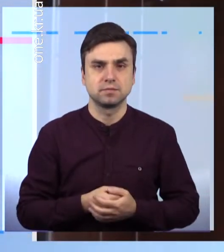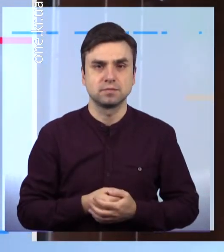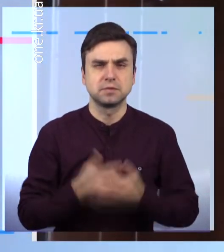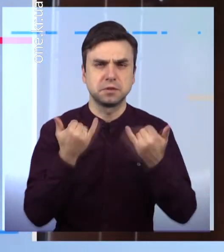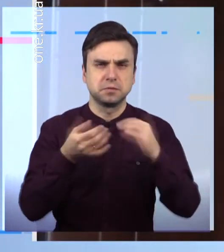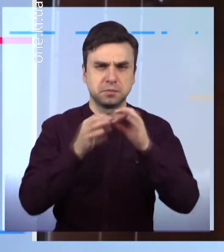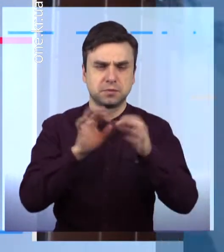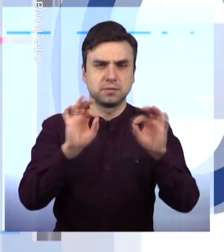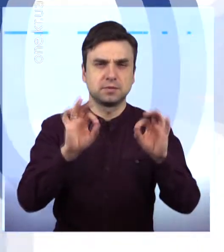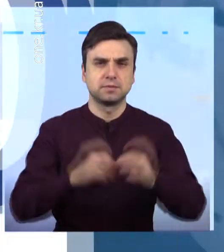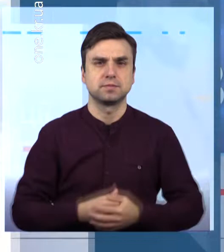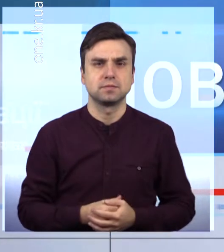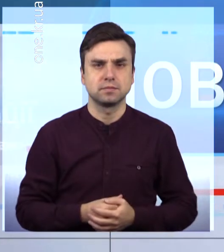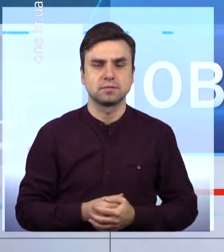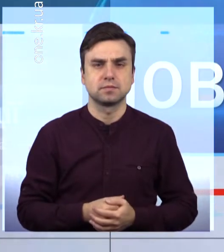далі